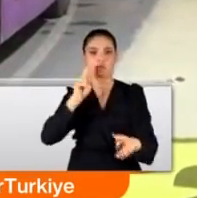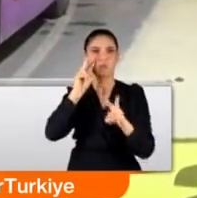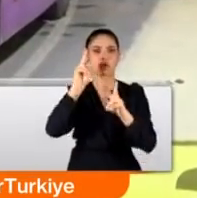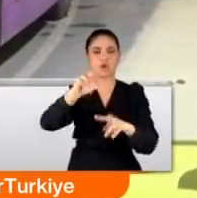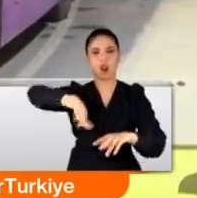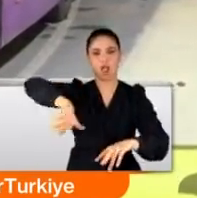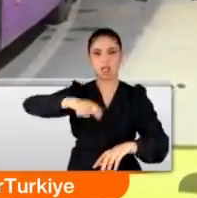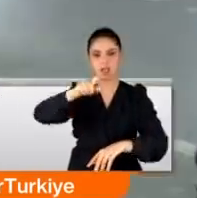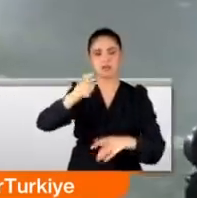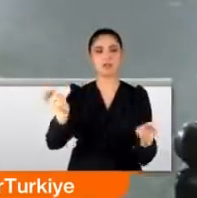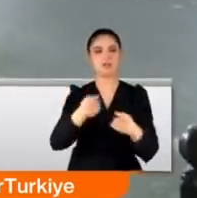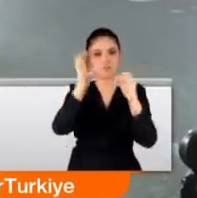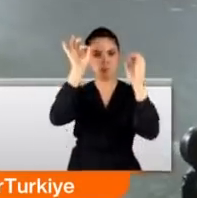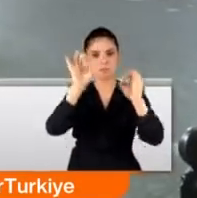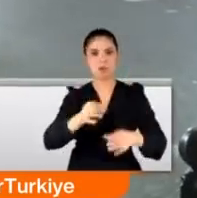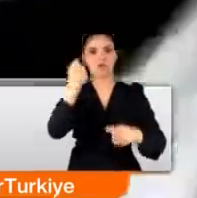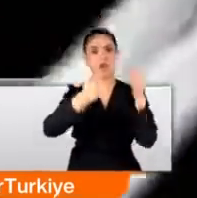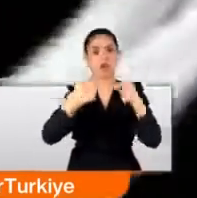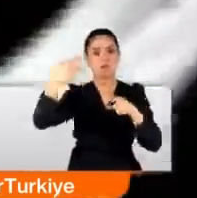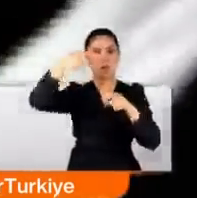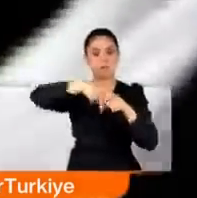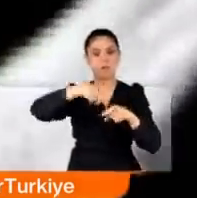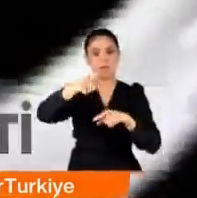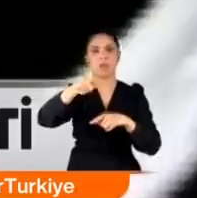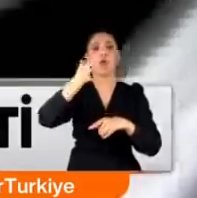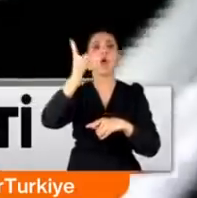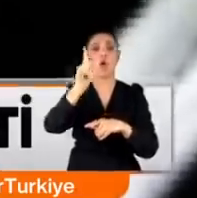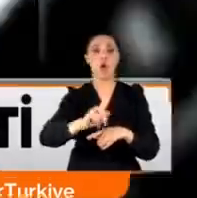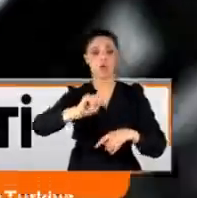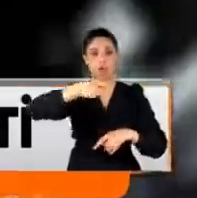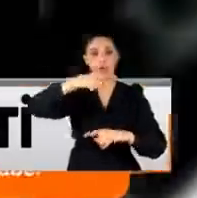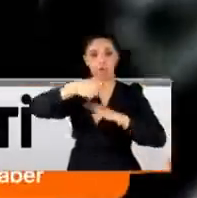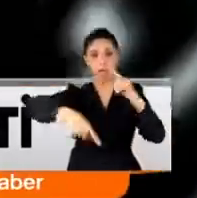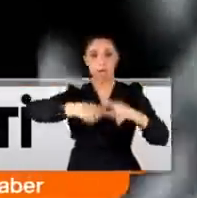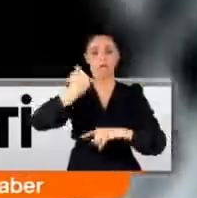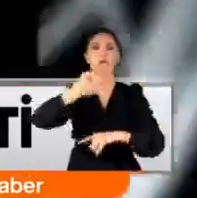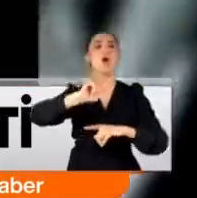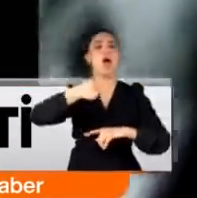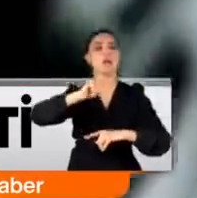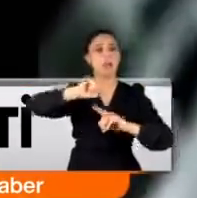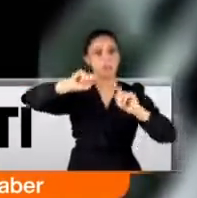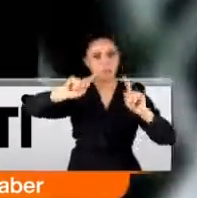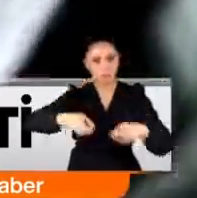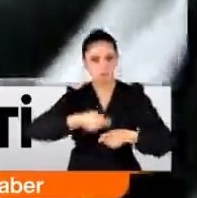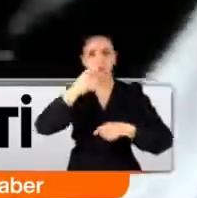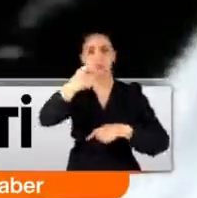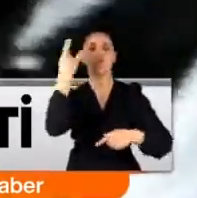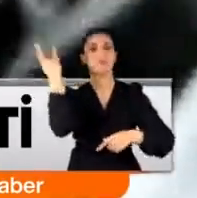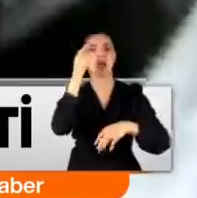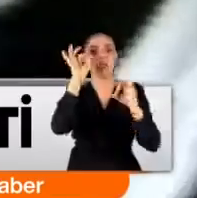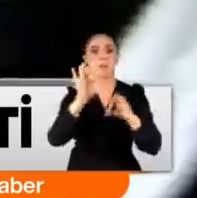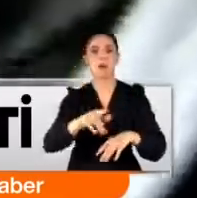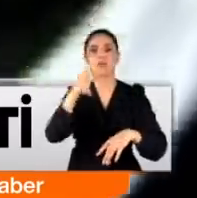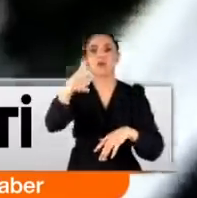kestiren hırsız harekete geçti, araca bindi. Bir süre anahtar aramakla uğraştı. Bulduktan sonra ise turuna başladı. Üstelik